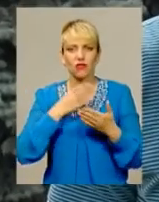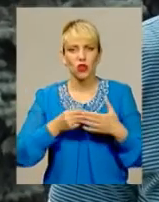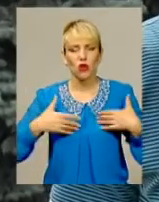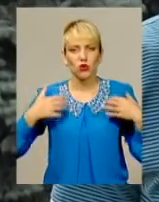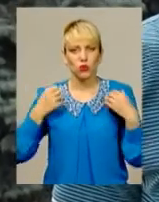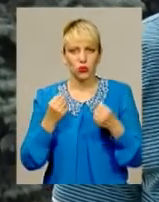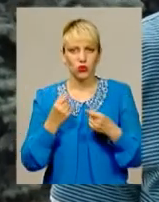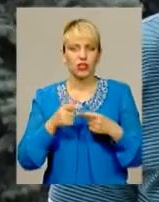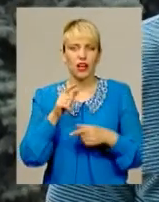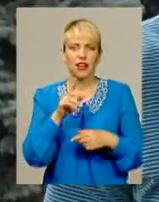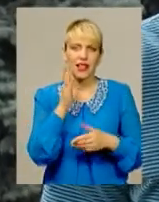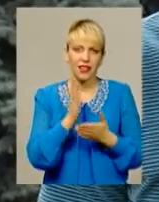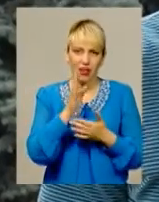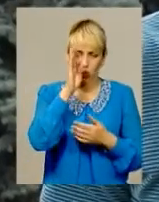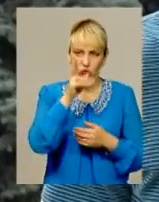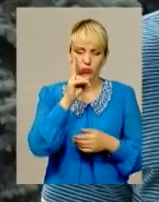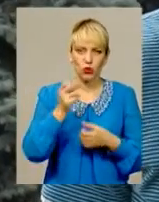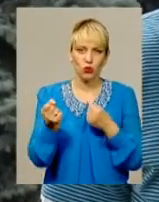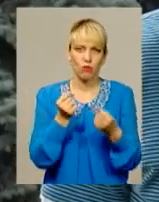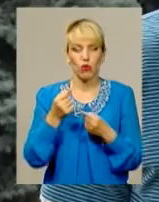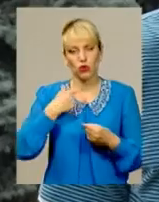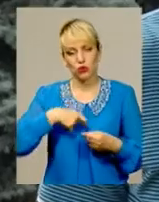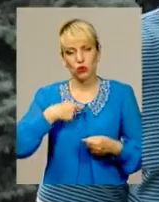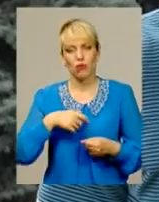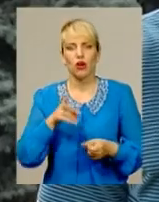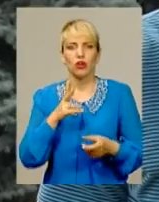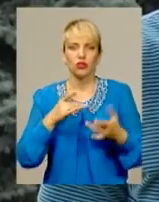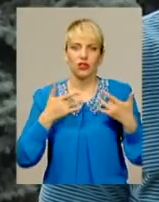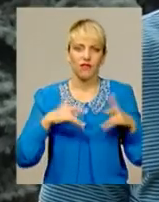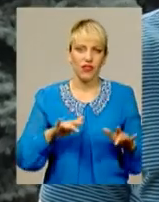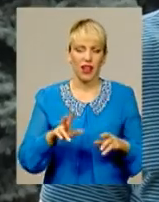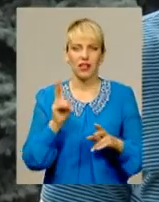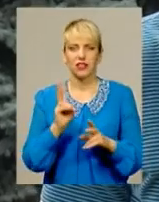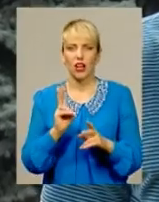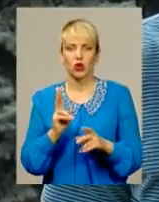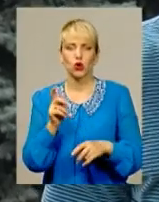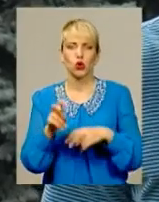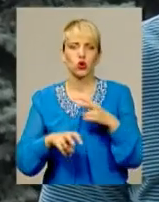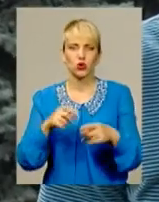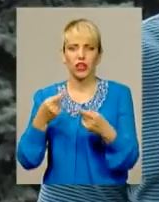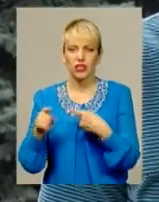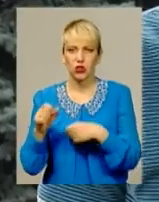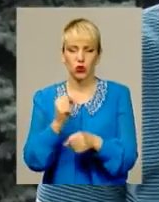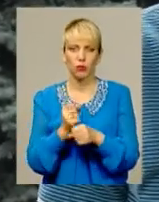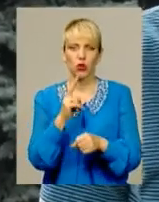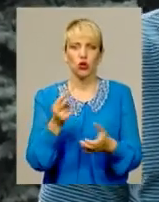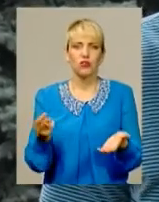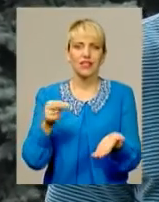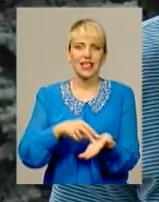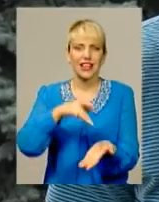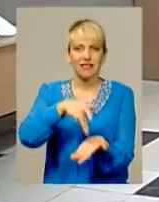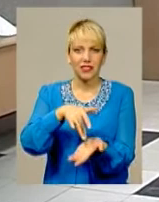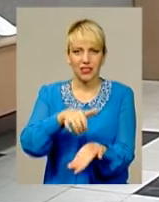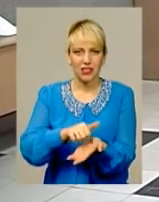Хлопці також. Хтось бореться з собою, хтось звільняється, хтось шукає іншу роботу, хтось стає на біржу, бо просто немає